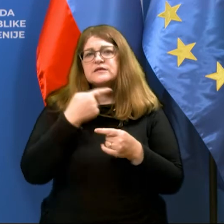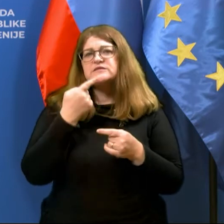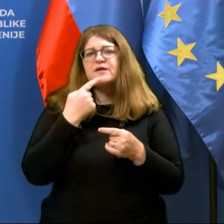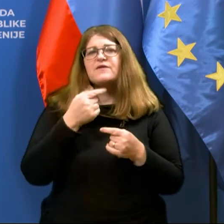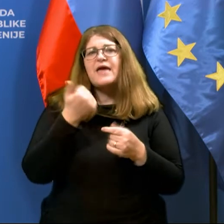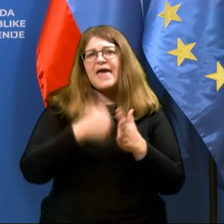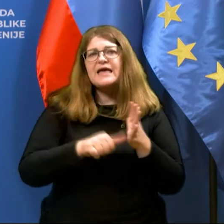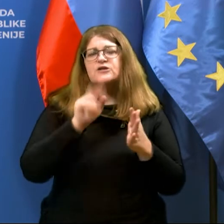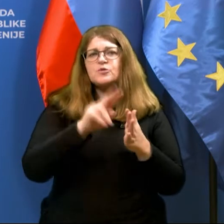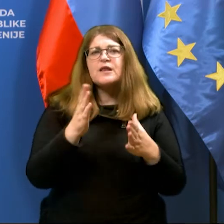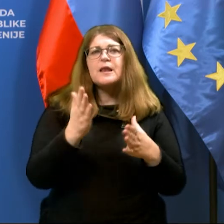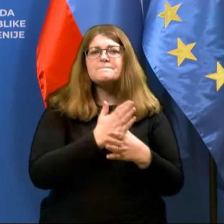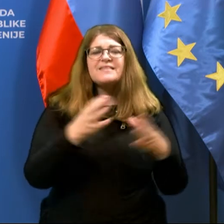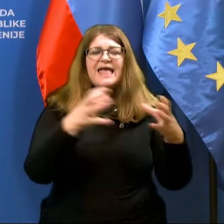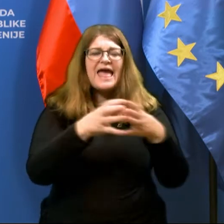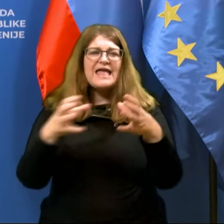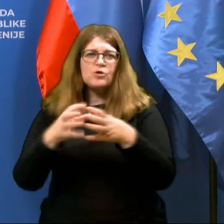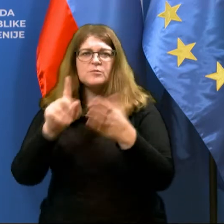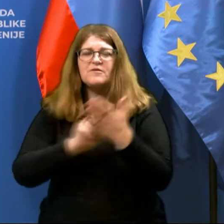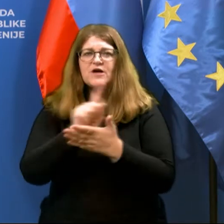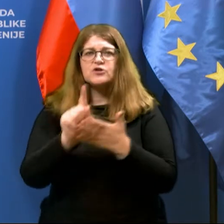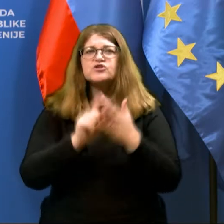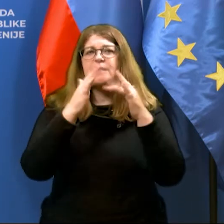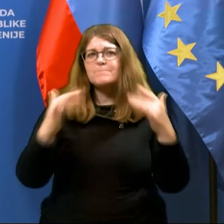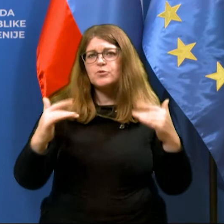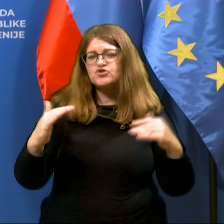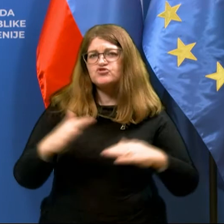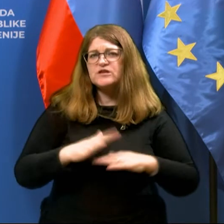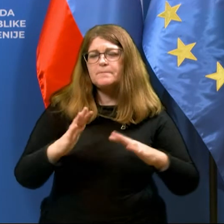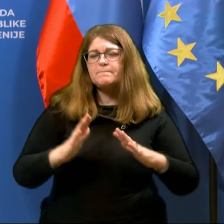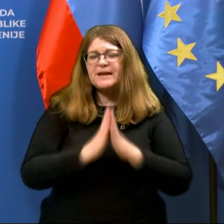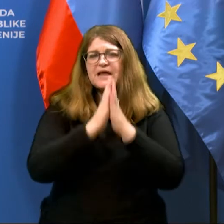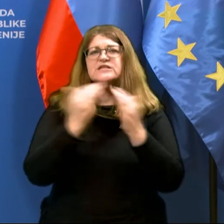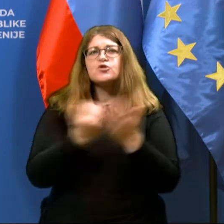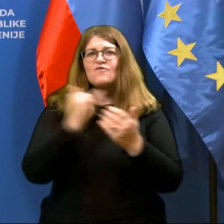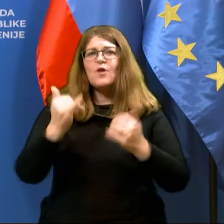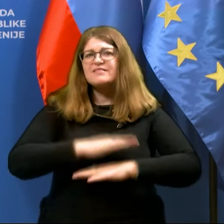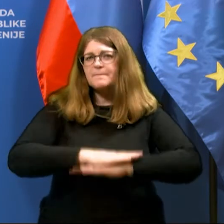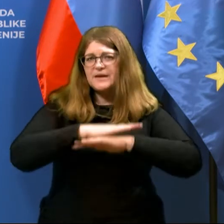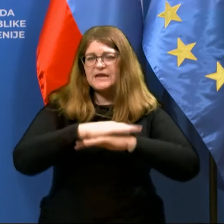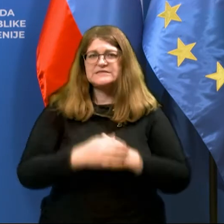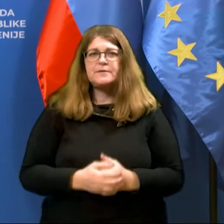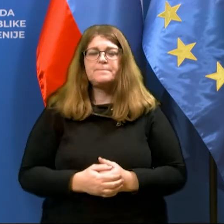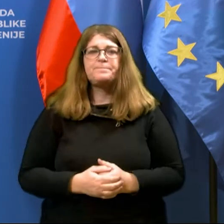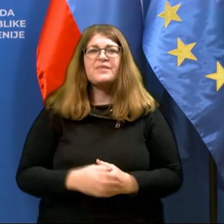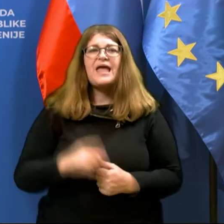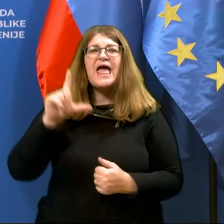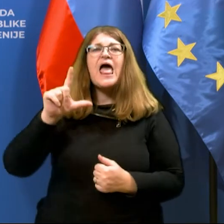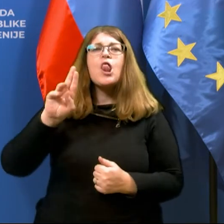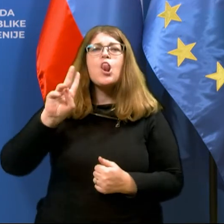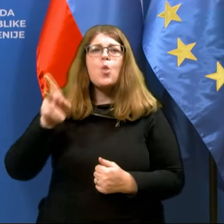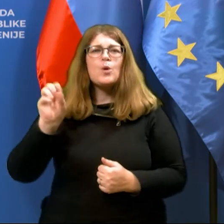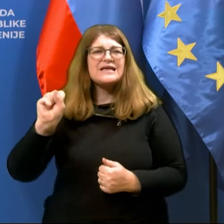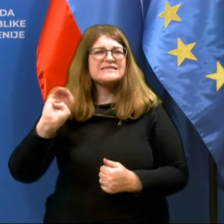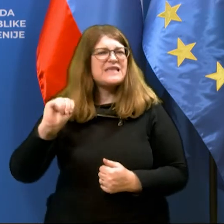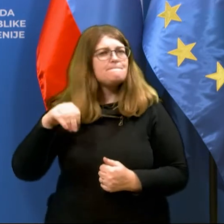med nesvetrivnimi enotami v času božičnih praznikov, za novoletne praznike in podobno. Luksemburg nima